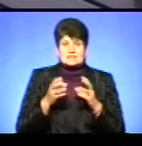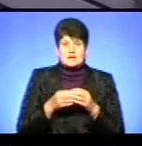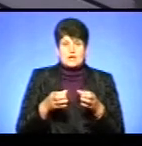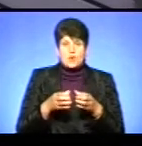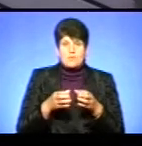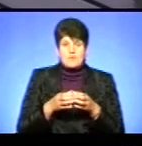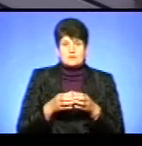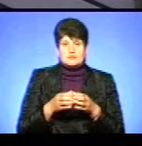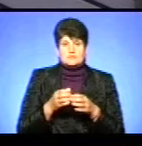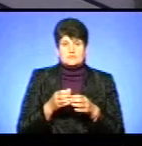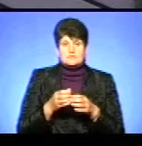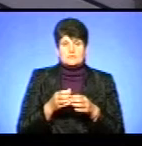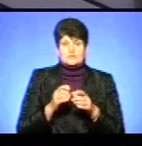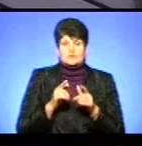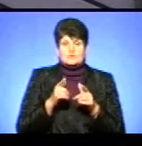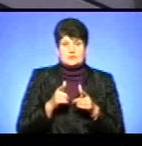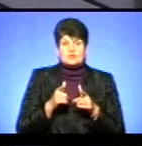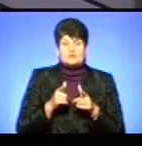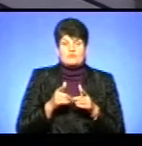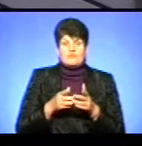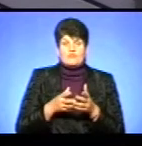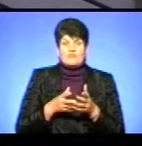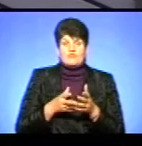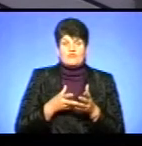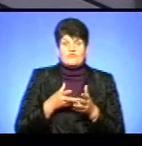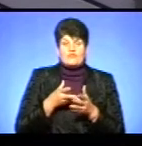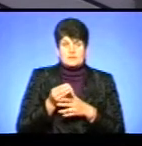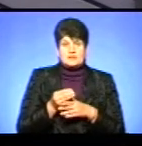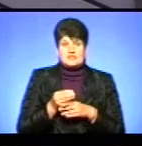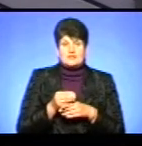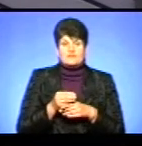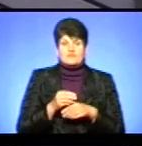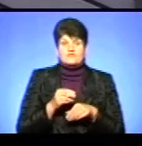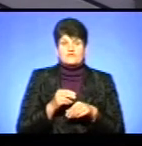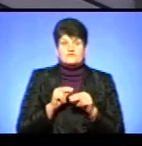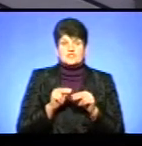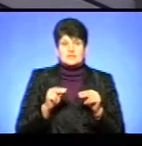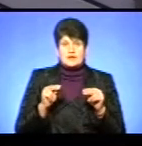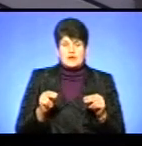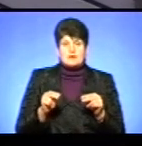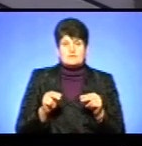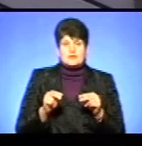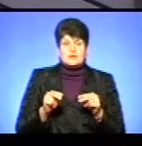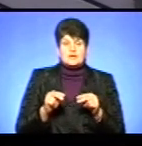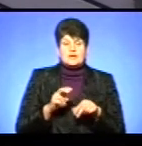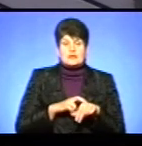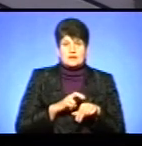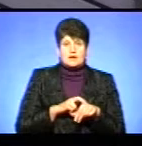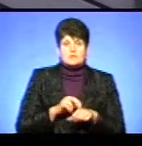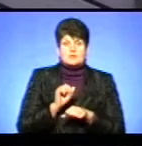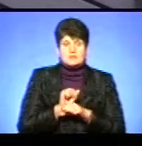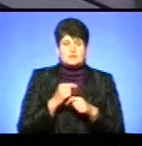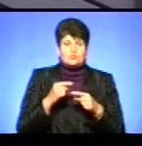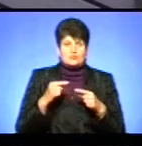поступила, для того, щоб виплатити вчителям і лікарям заробітну плату припинити будь-яке фінансування,